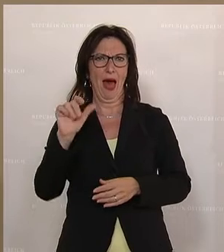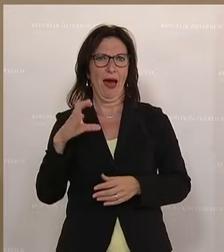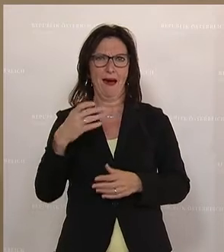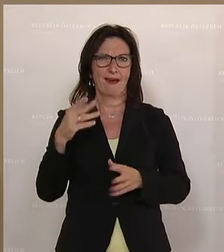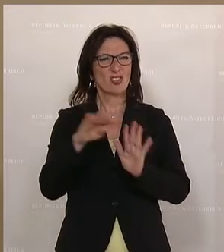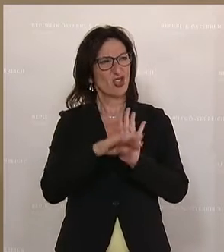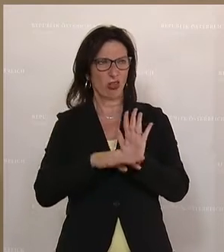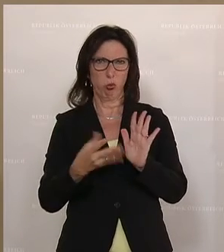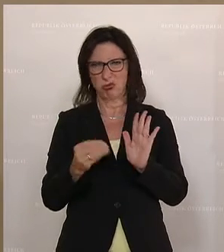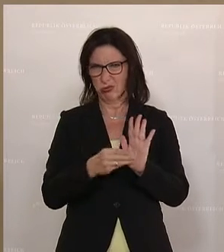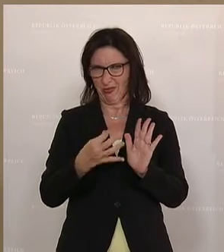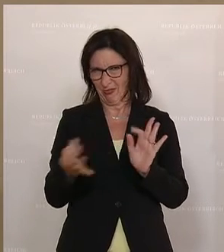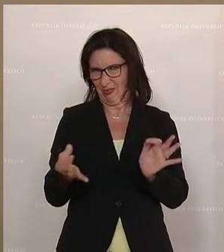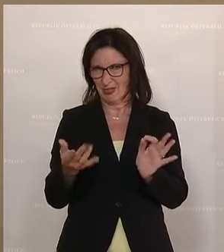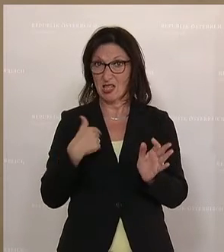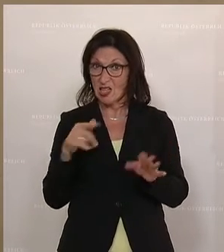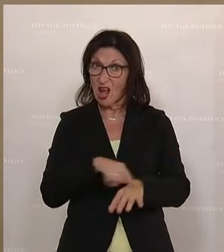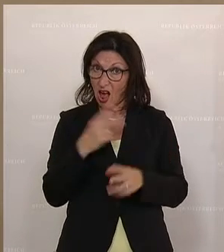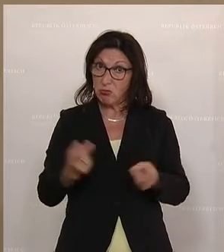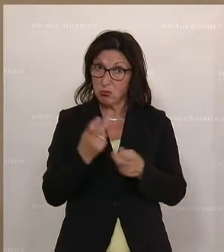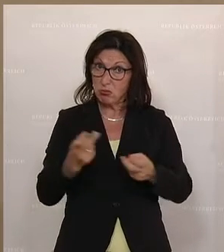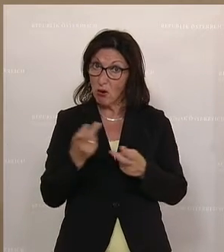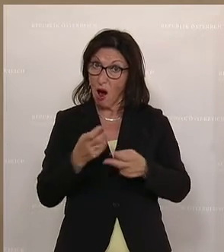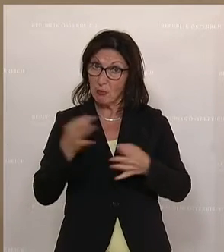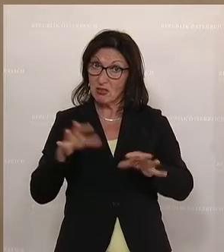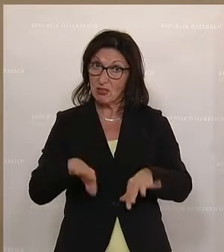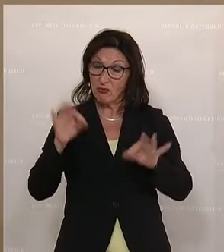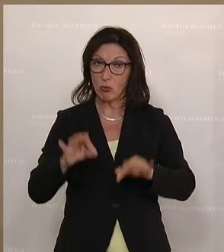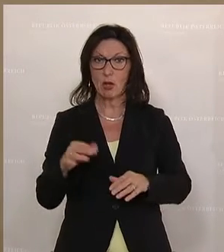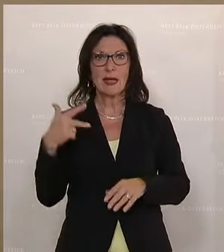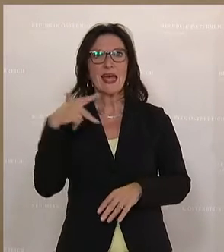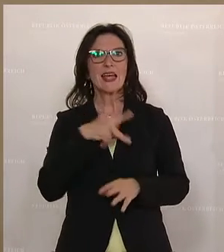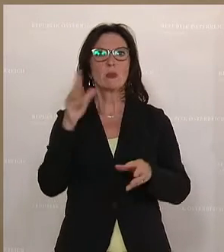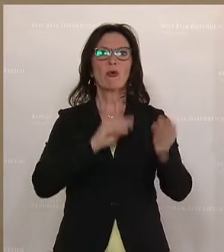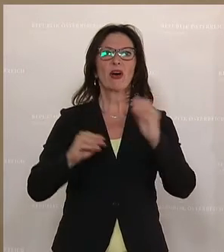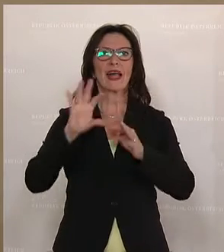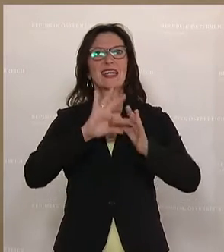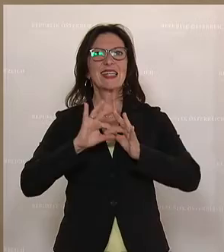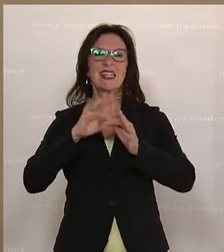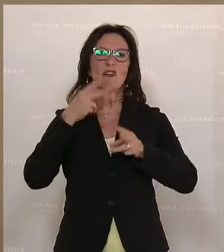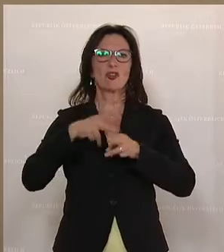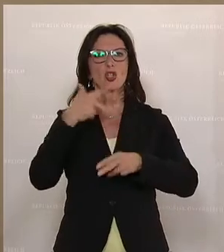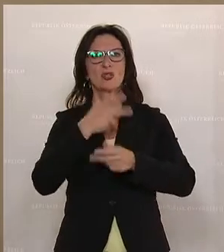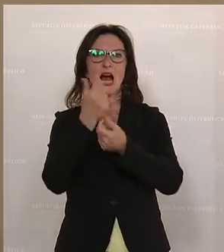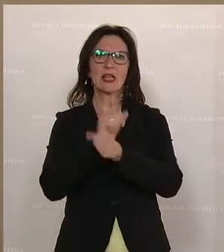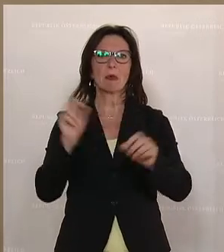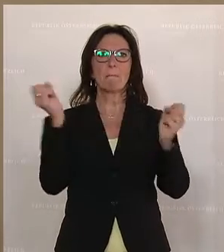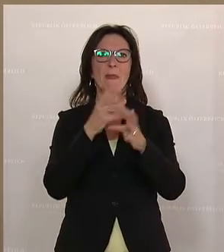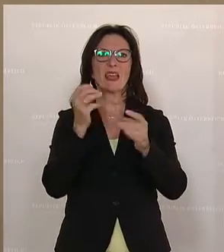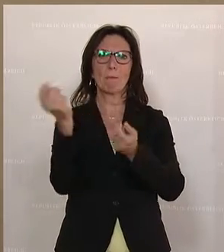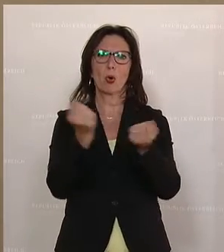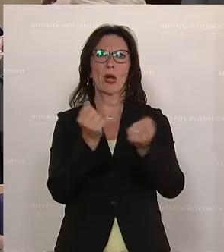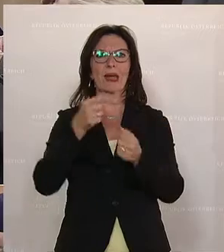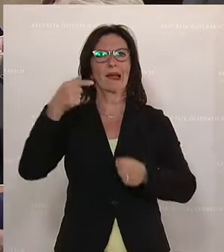Statut finden. Ich habe es lange gesucht, ich habe es nicht gefunden. Wir haben einen SPÖ-Verein Gesellschaft für sozialdemokratische Medienpolitik,